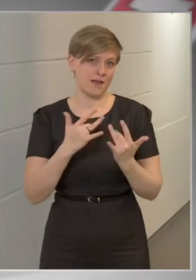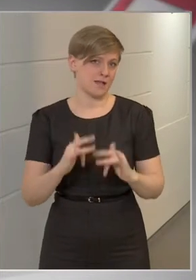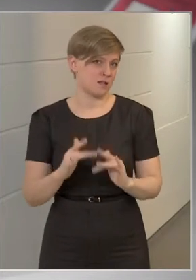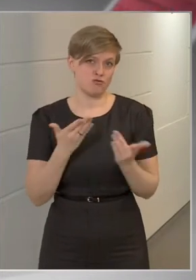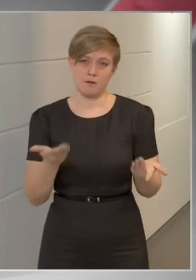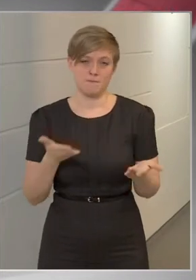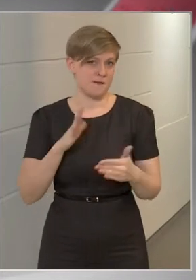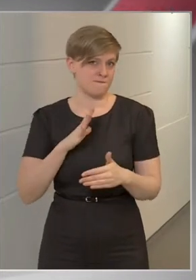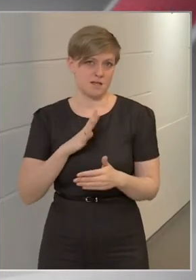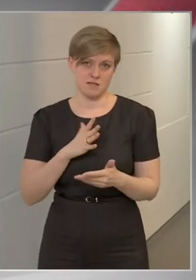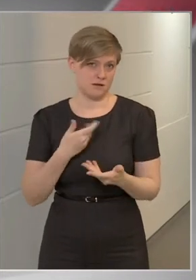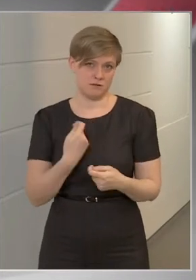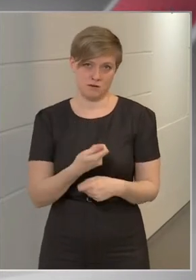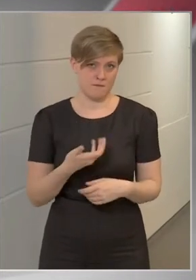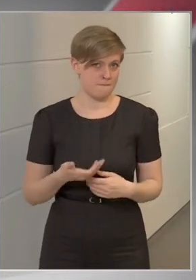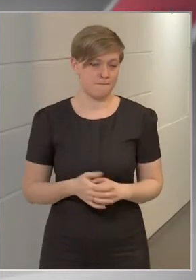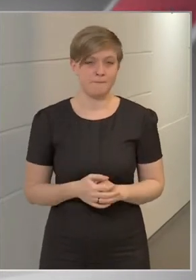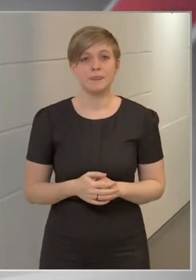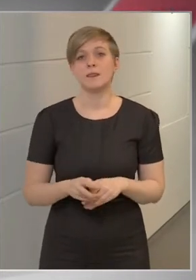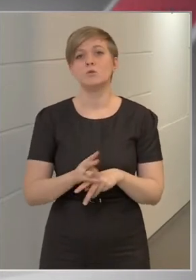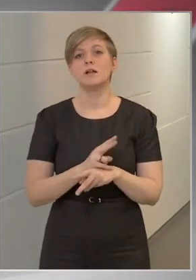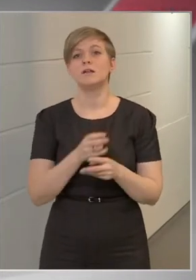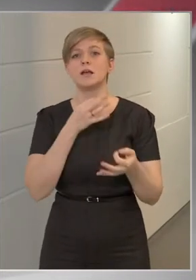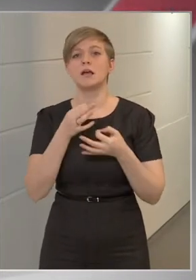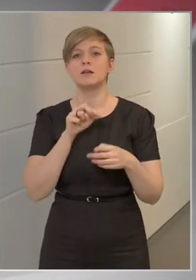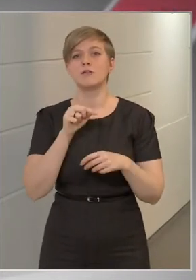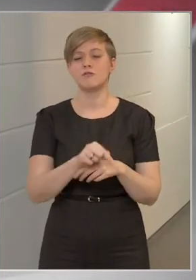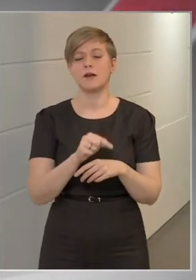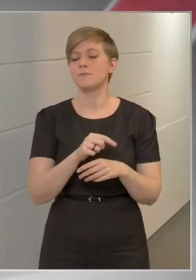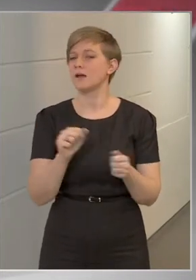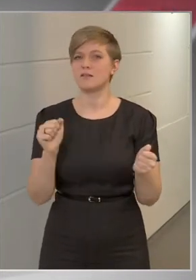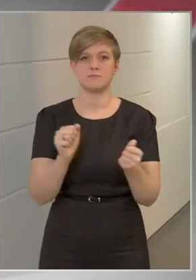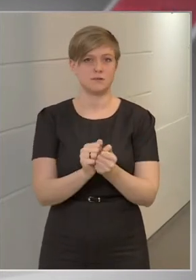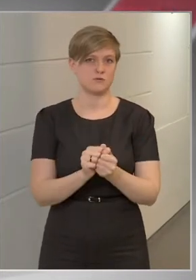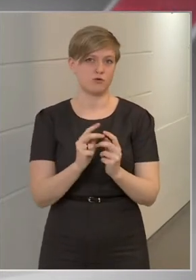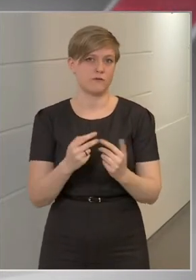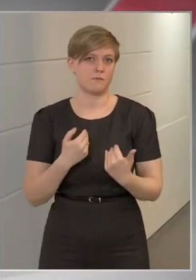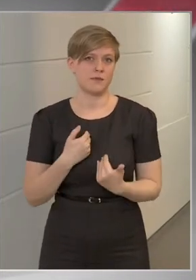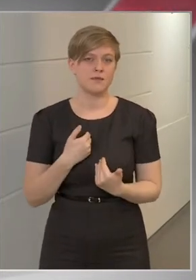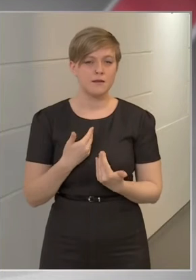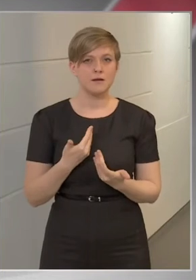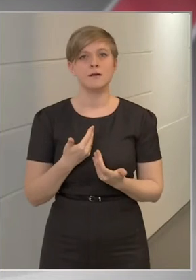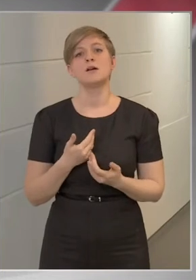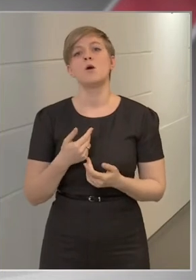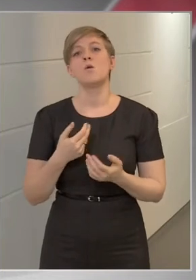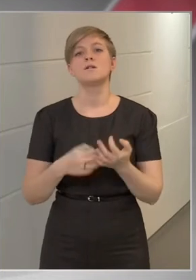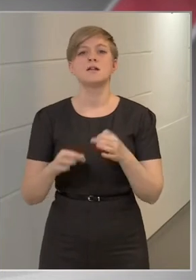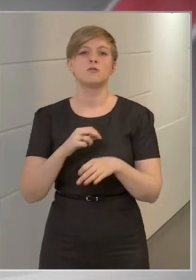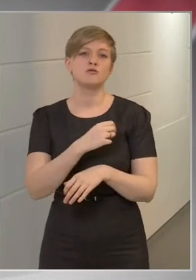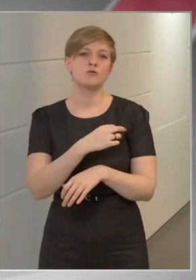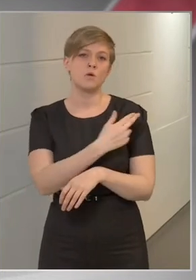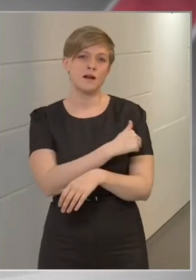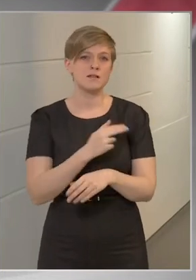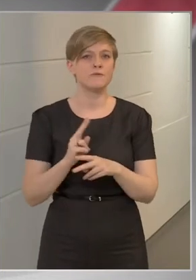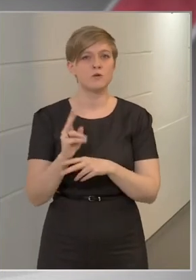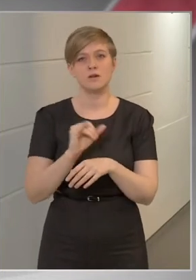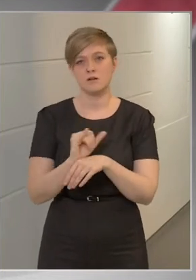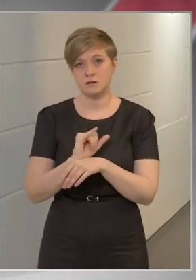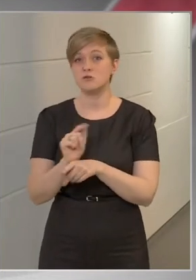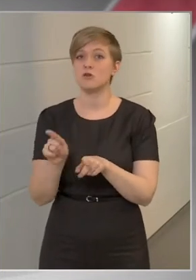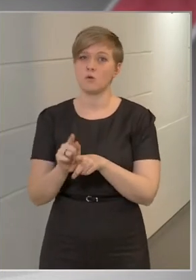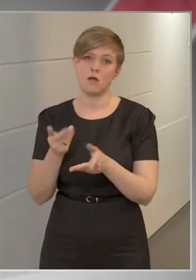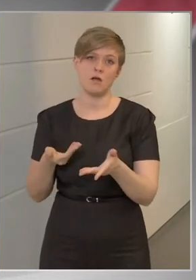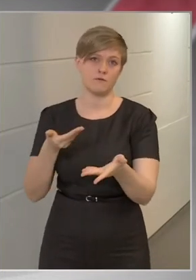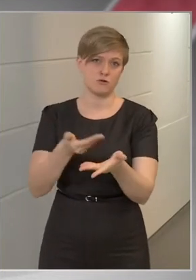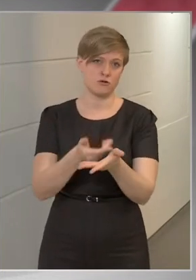semmilyen veszélyt nem jelent. Az ügyeleti kérdésekben egész biztos vagyok benne, hogy az Országos Kórház Főigazgatóság olyan javaslatot fog tenni,